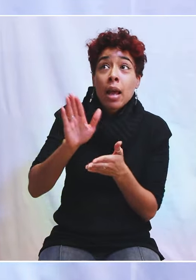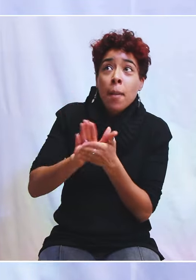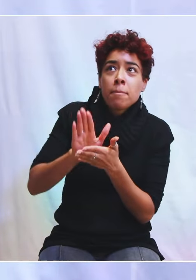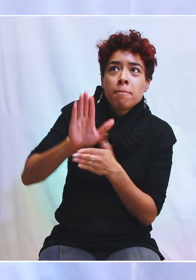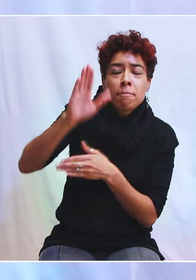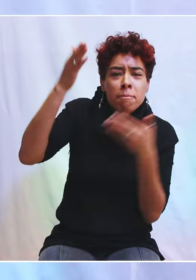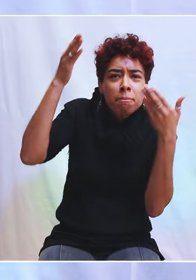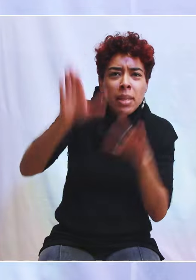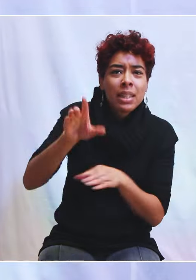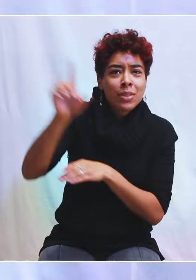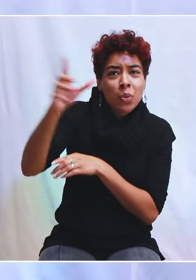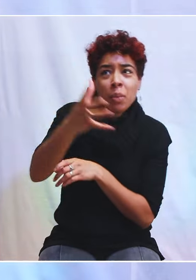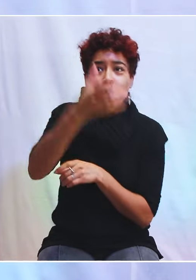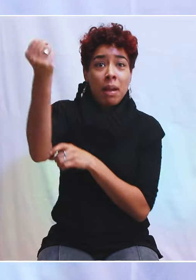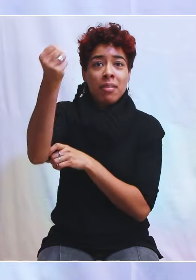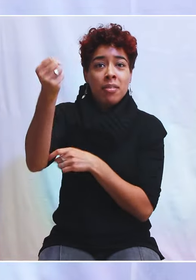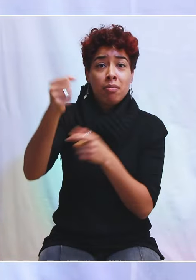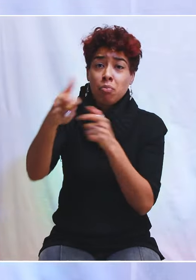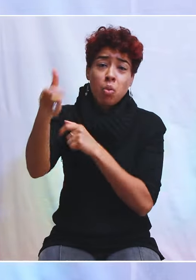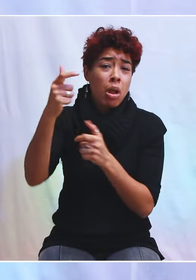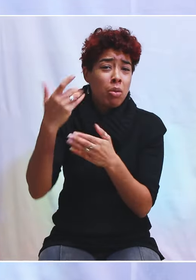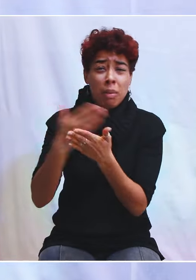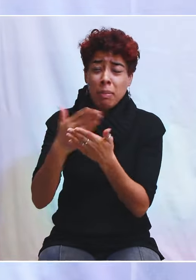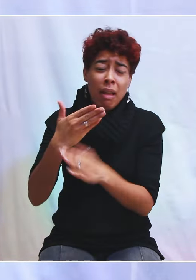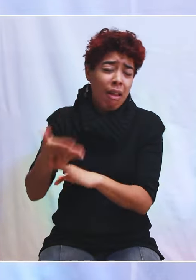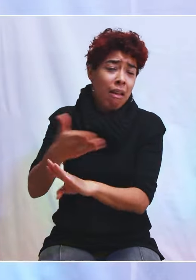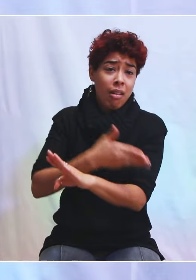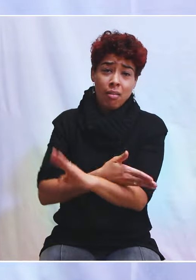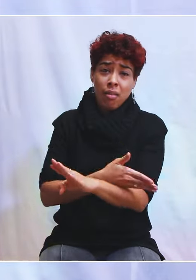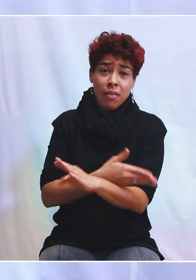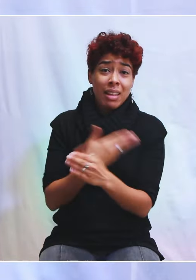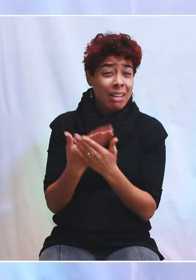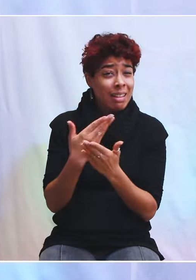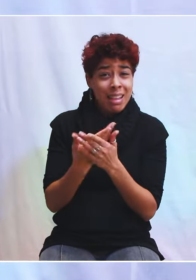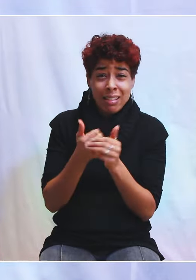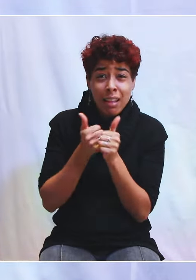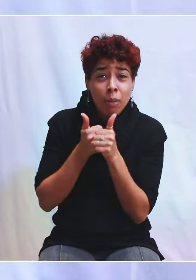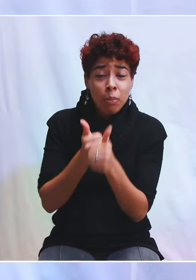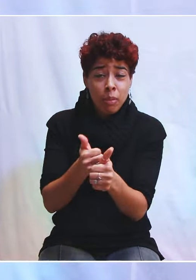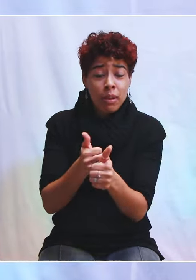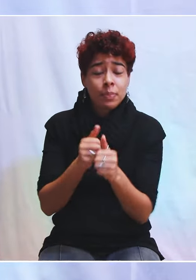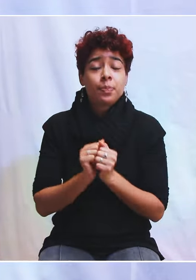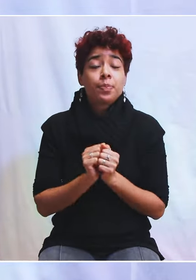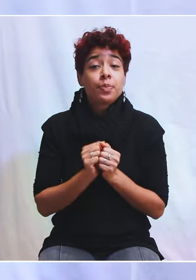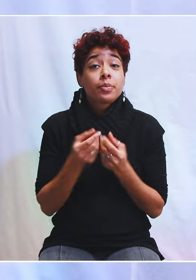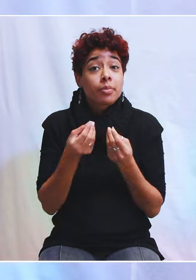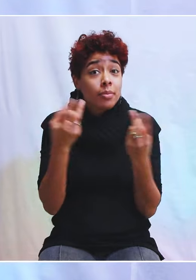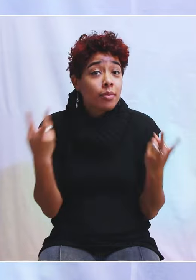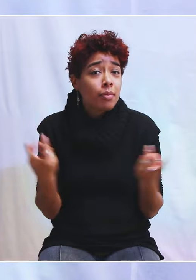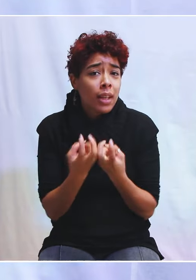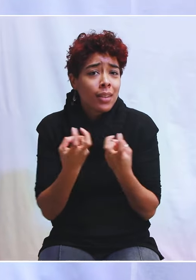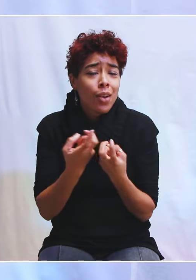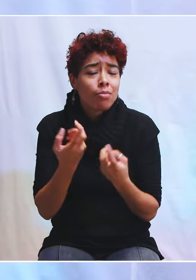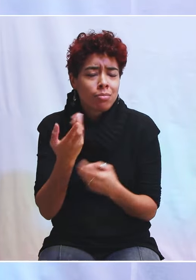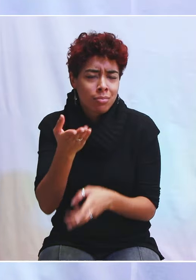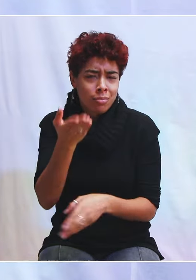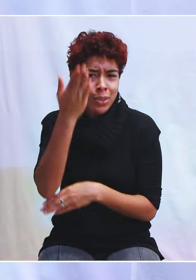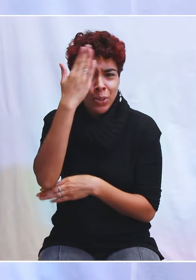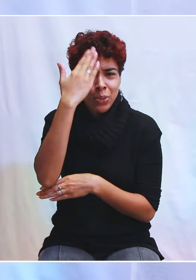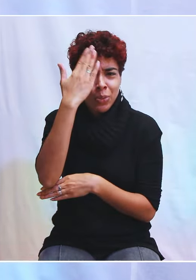préparées d'avance. Donc, elles sont en train de t'accompagner. J'aimerais te donner juste cet exemple, et ça, tu le connais,